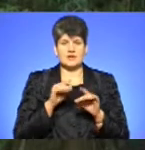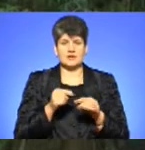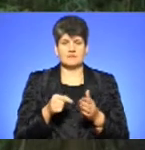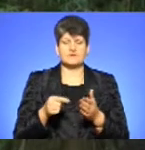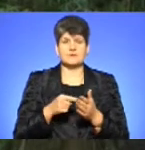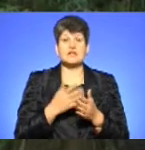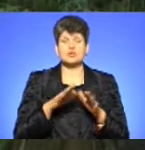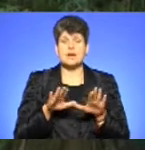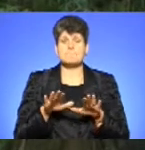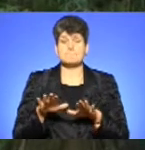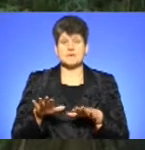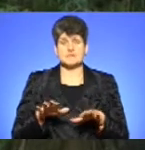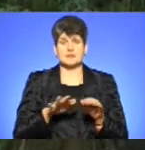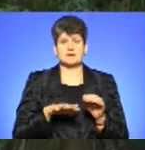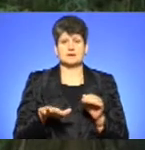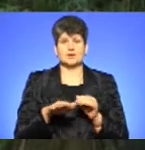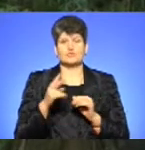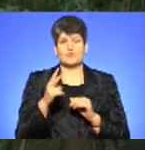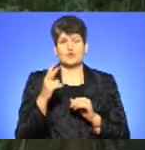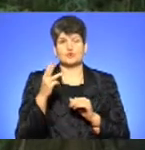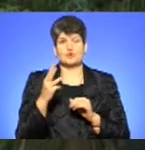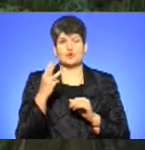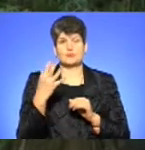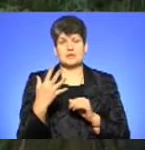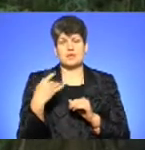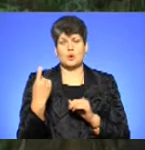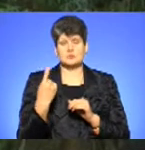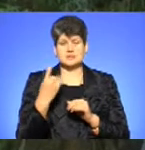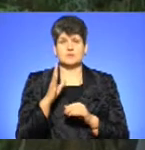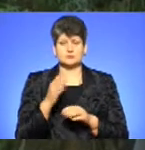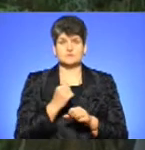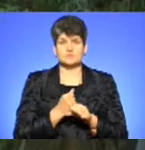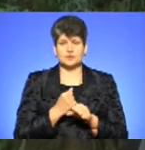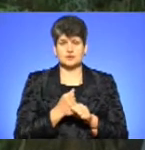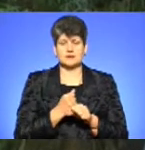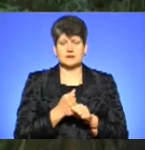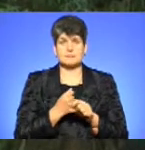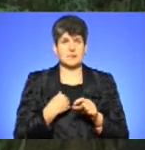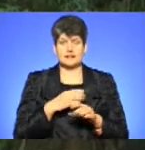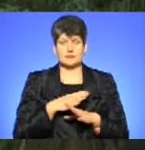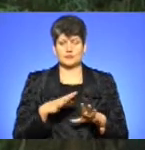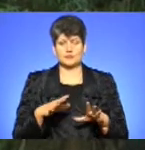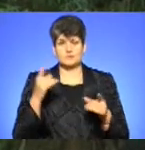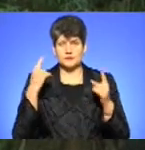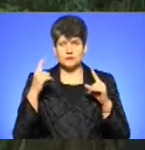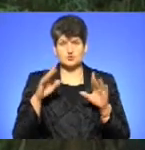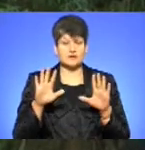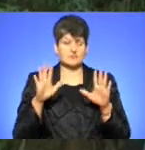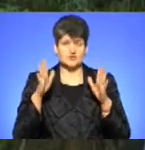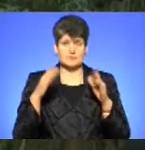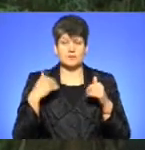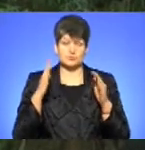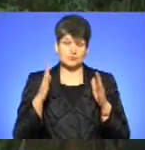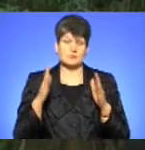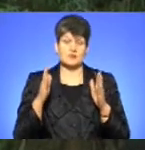буде на місцях, на території, скажімо, двох, трьох, п'яти областей напрацьовані варіанти, ми ж не будемо придумати, надзвичайне. Ми будемо